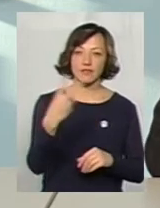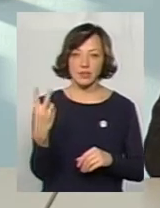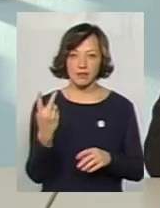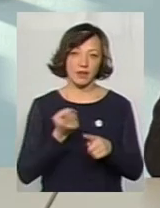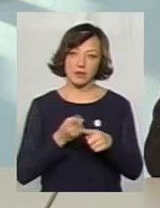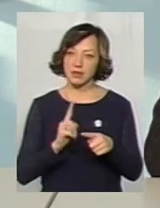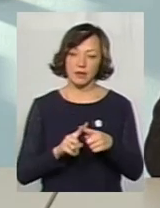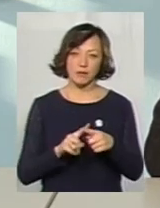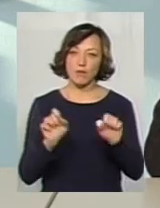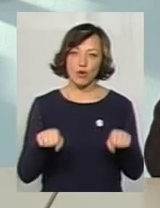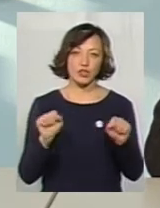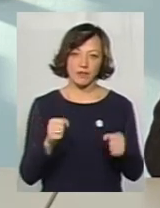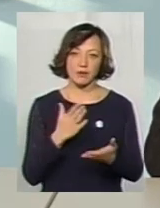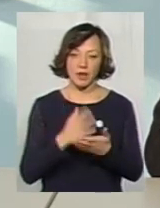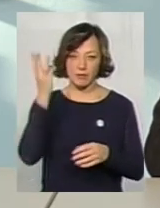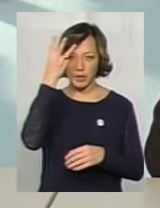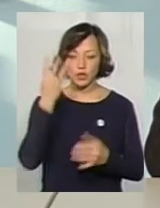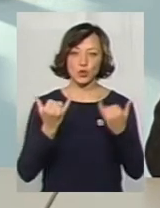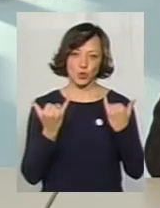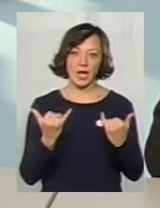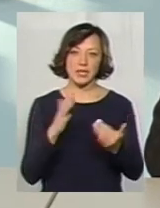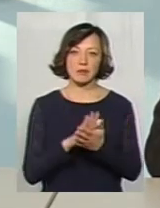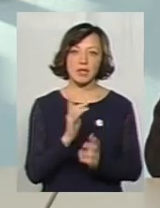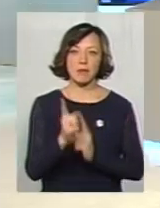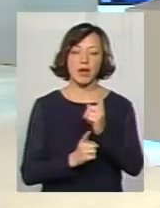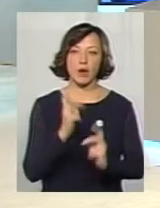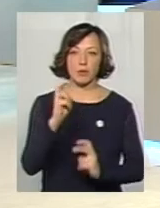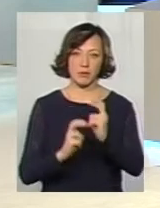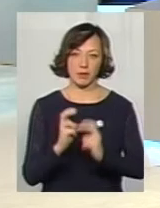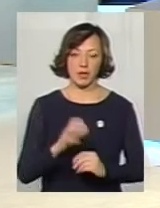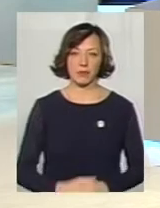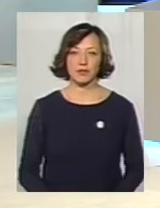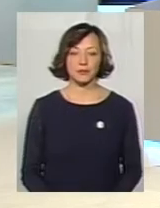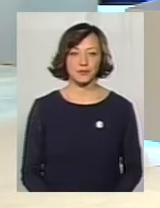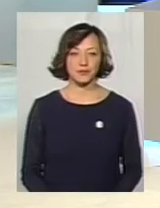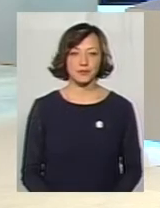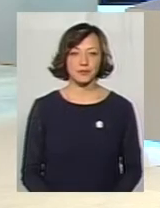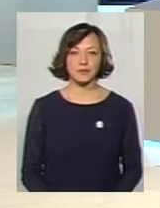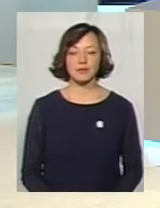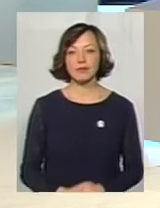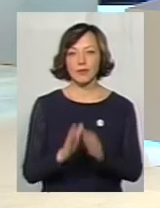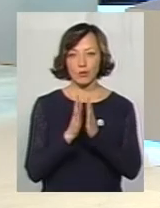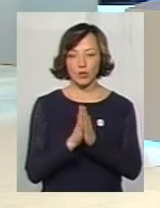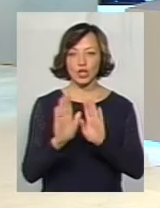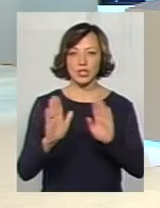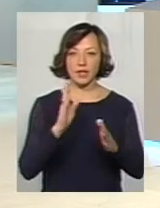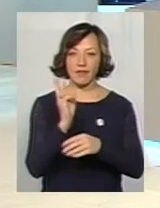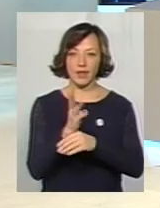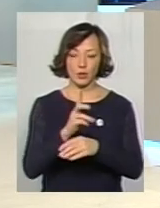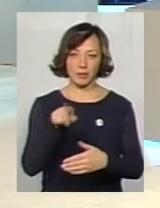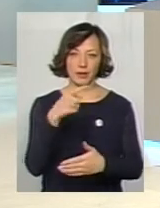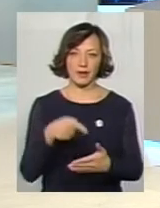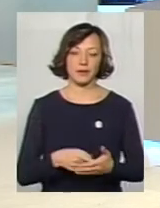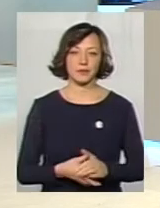це можливість мати в Хмельницькому сучасне сміттєпереробне підприємство. Дякую. Прошу режисерів дати наступне відео питання.